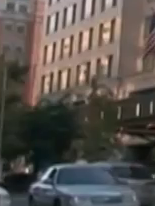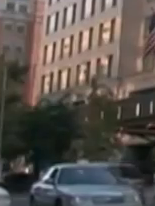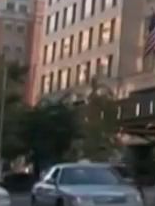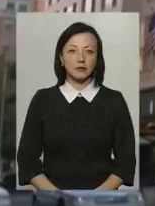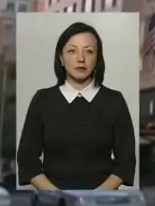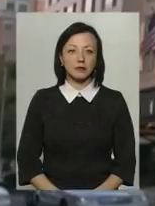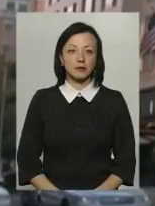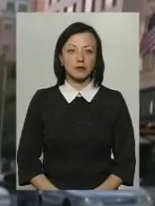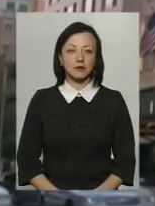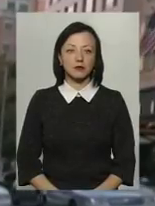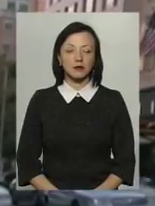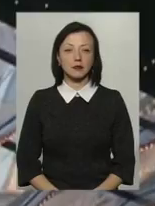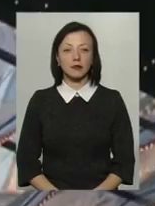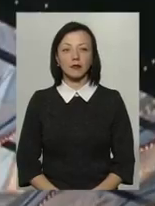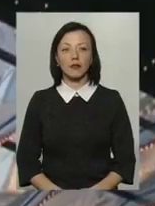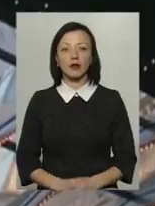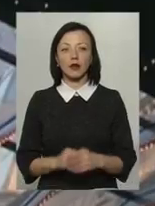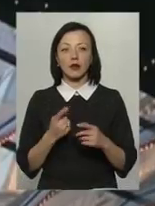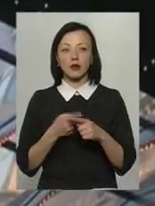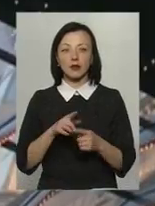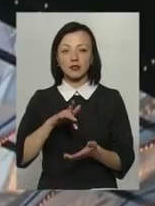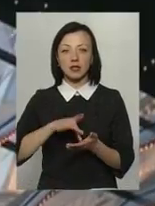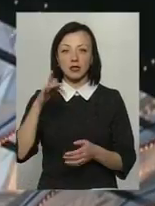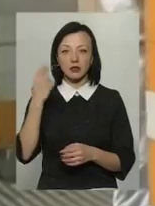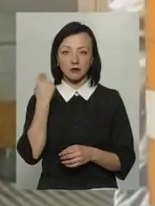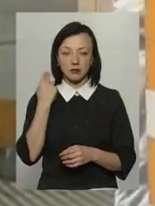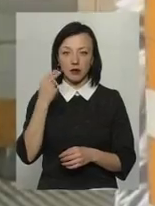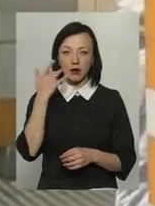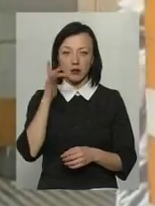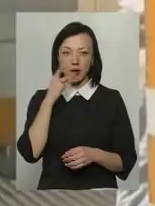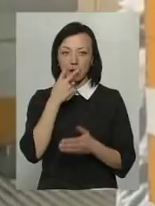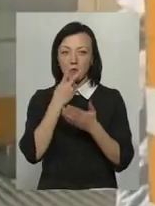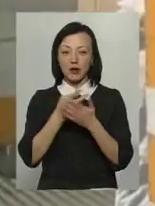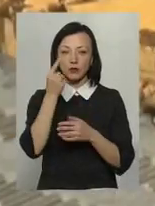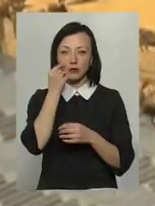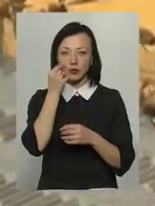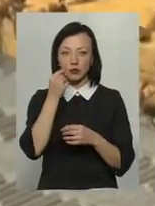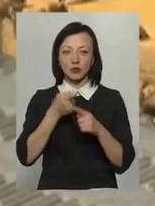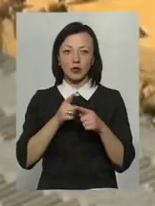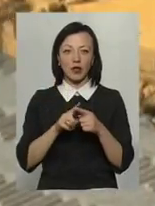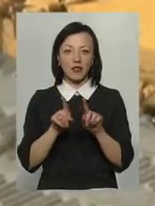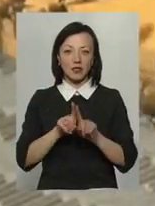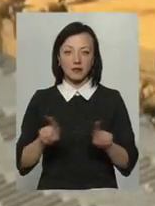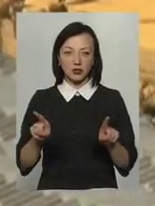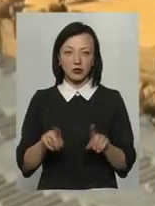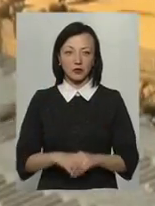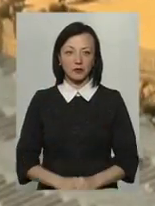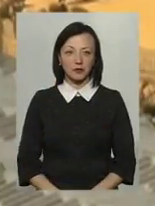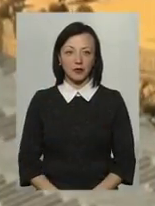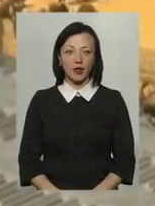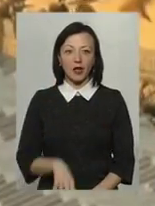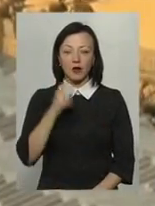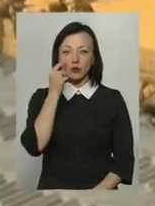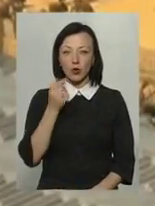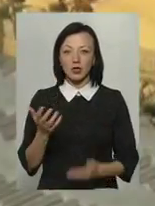Готель Фермонт розташований у самому центрі Вашингтона. Тому бачити бджіл на його даху досить незвично. Бджоли